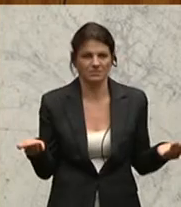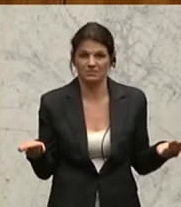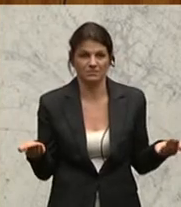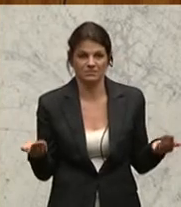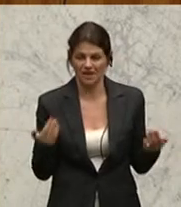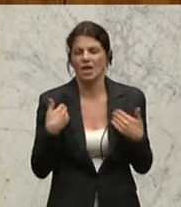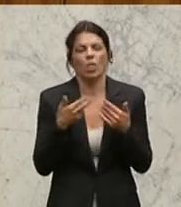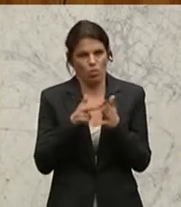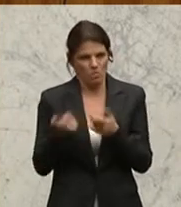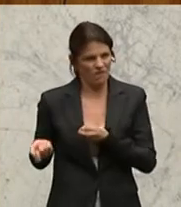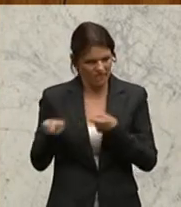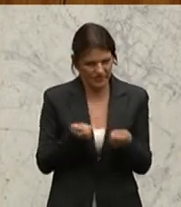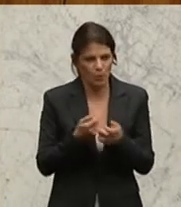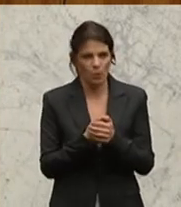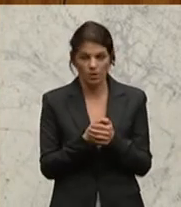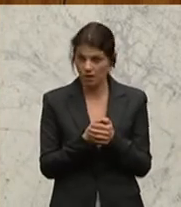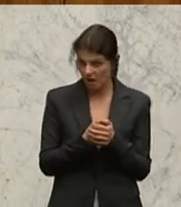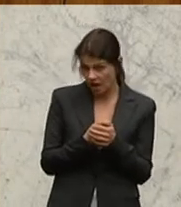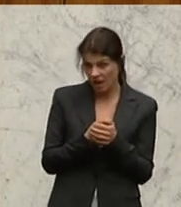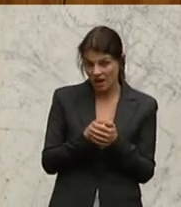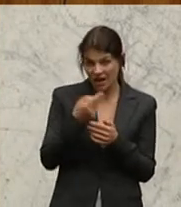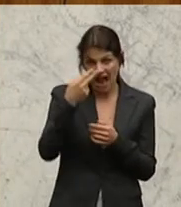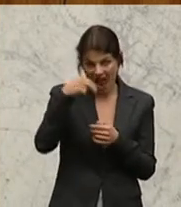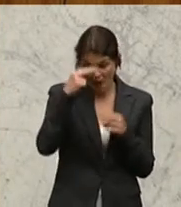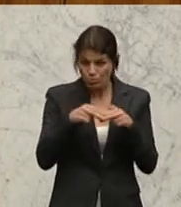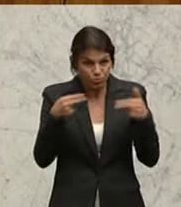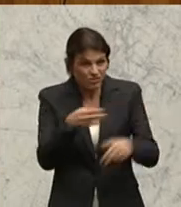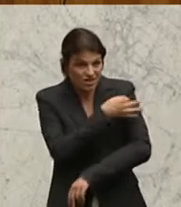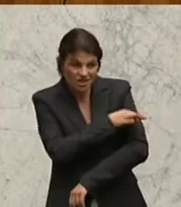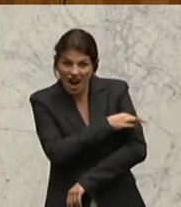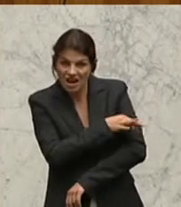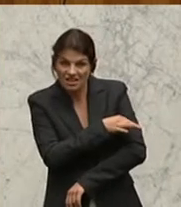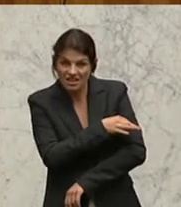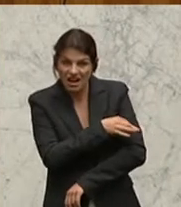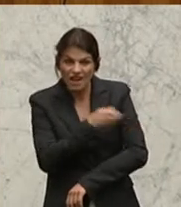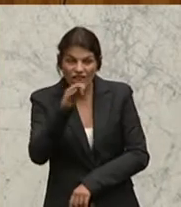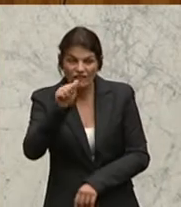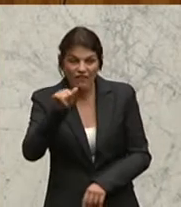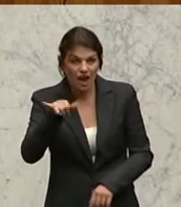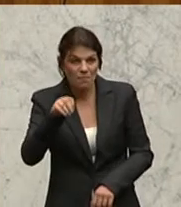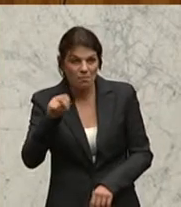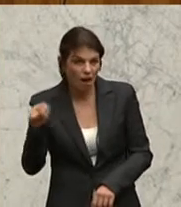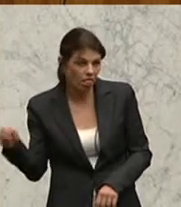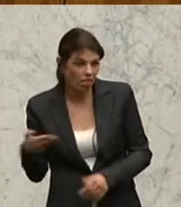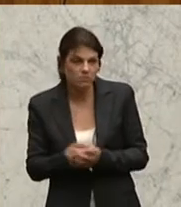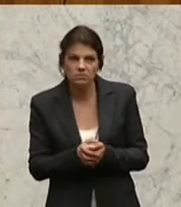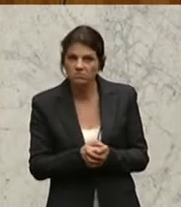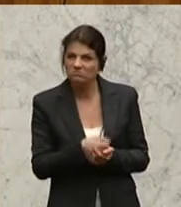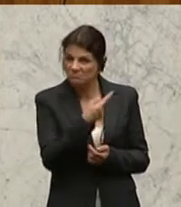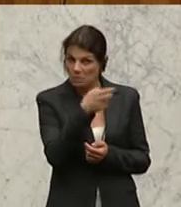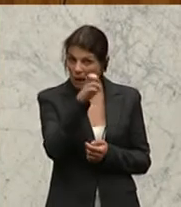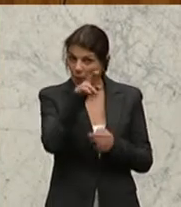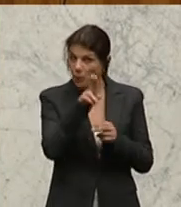wiederholen. Ist tatsächlich der Herr Bundeskanzler Werner Feimann, der im EU-Rat sitzt, ein